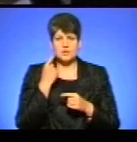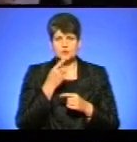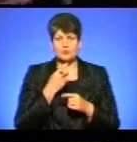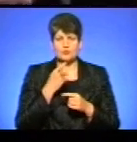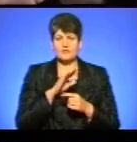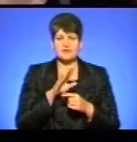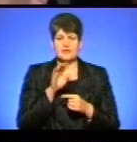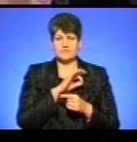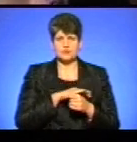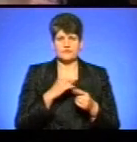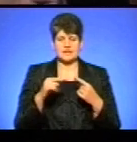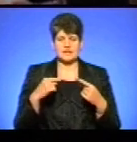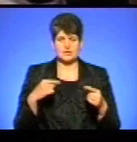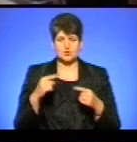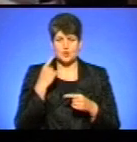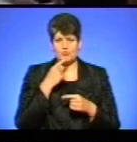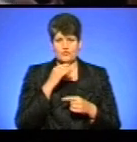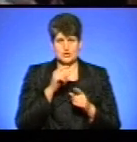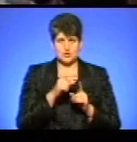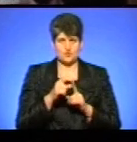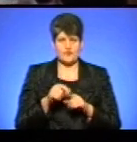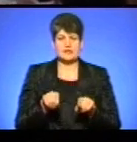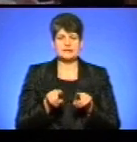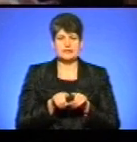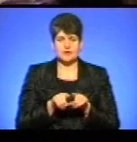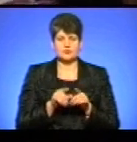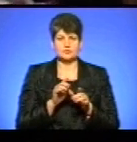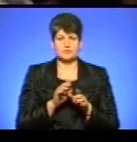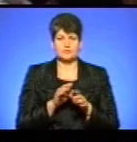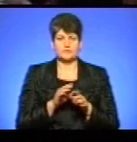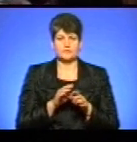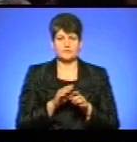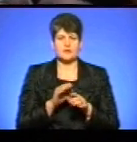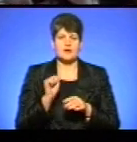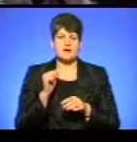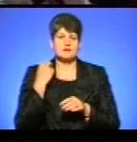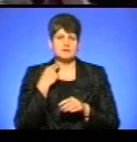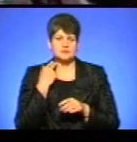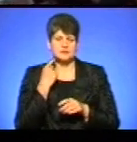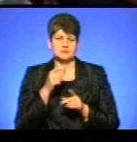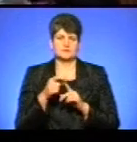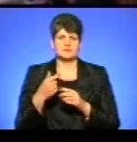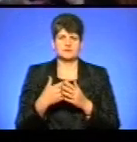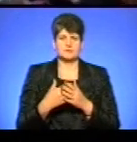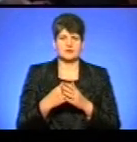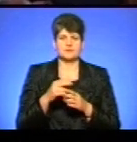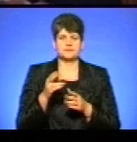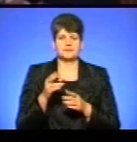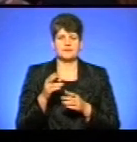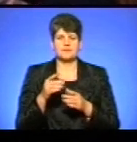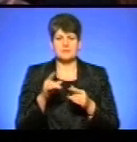не використовувати іншумовні слова. І також подовження англіцизми і пароніми.